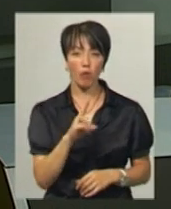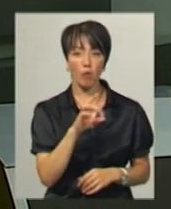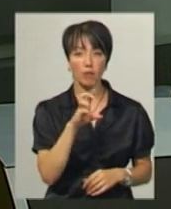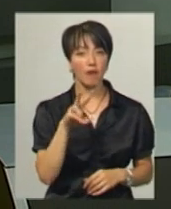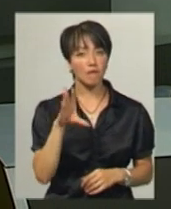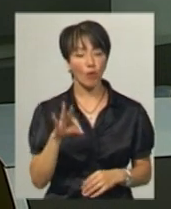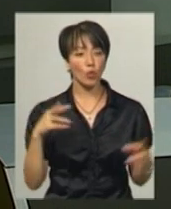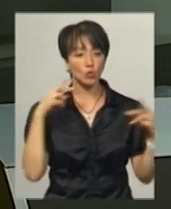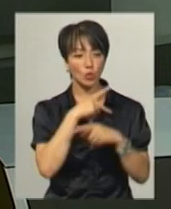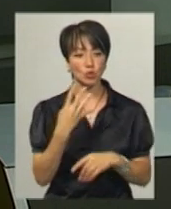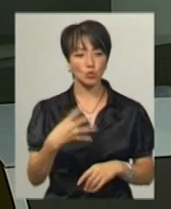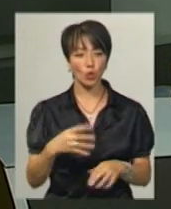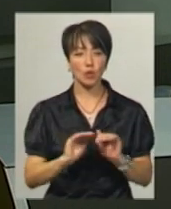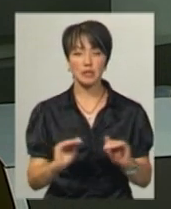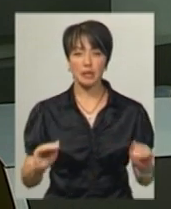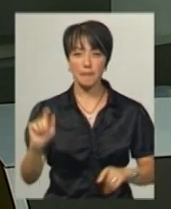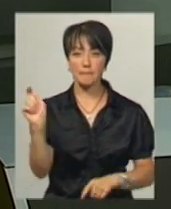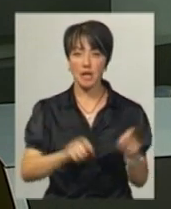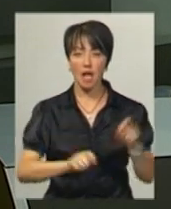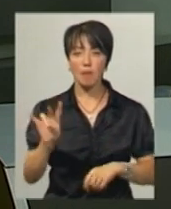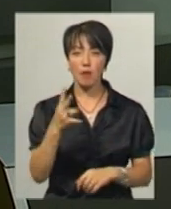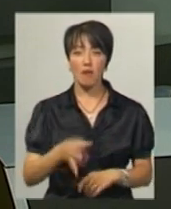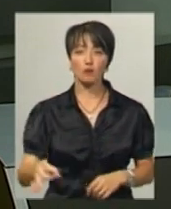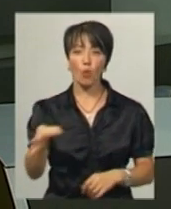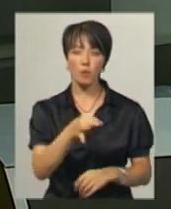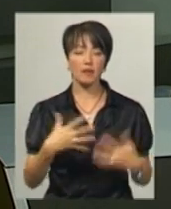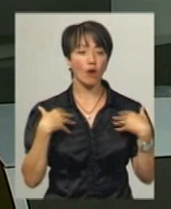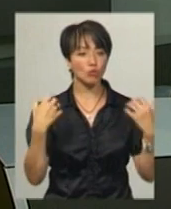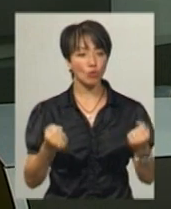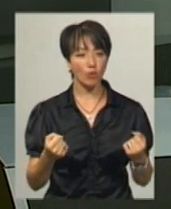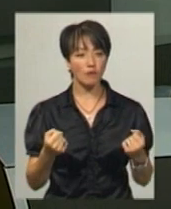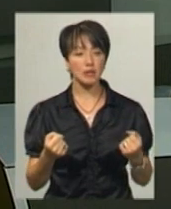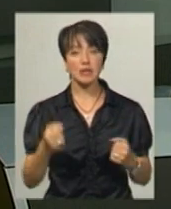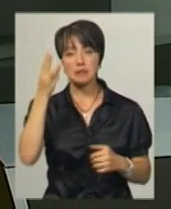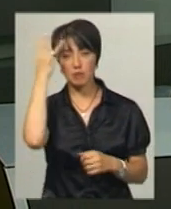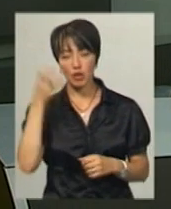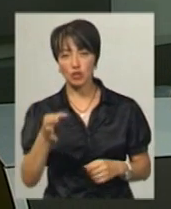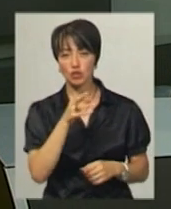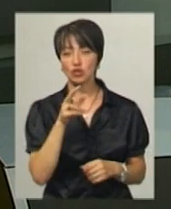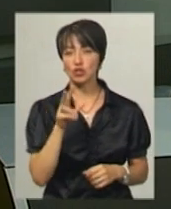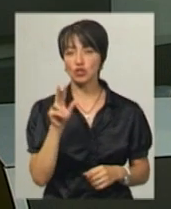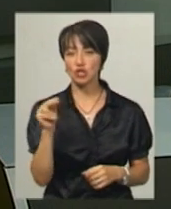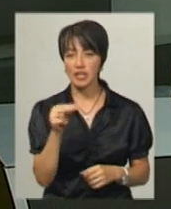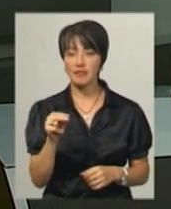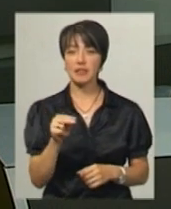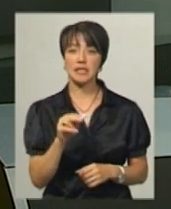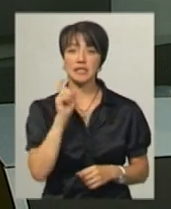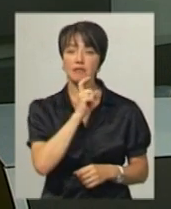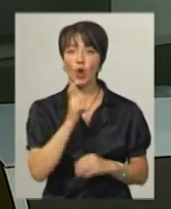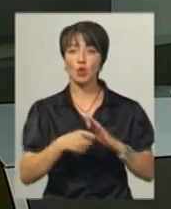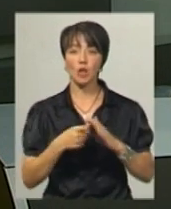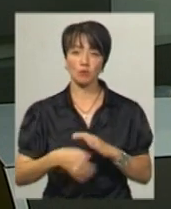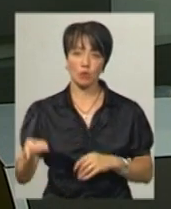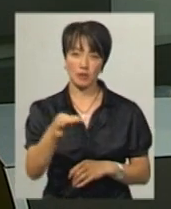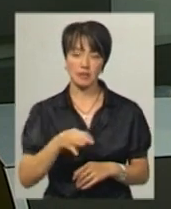узбережжі отруїлися 40 дітей, які приїхали до Миколаївської області на оздоровлення з Хмельниччини, Чернігівщини та Сиро-Донецька Донецької